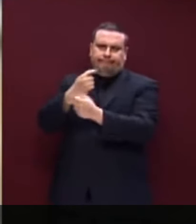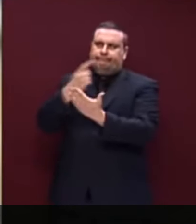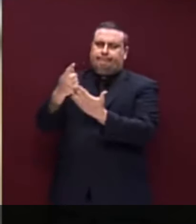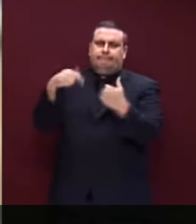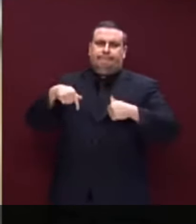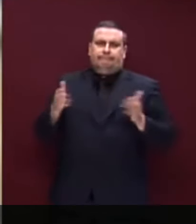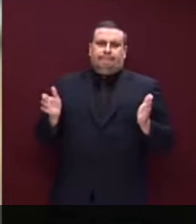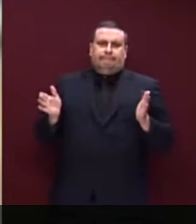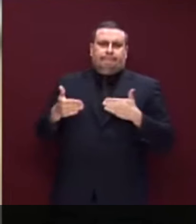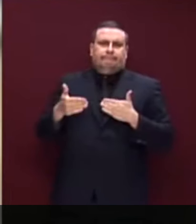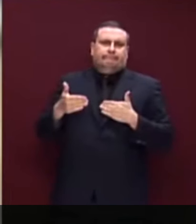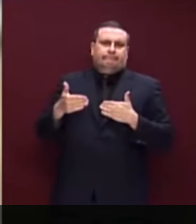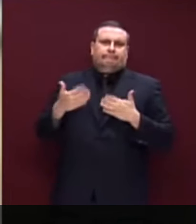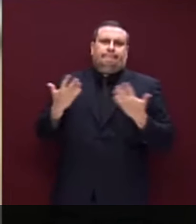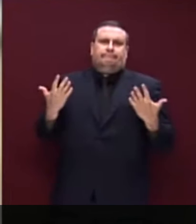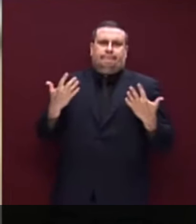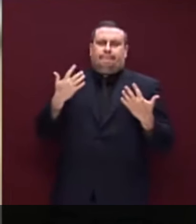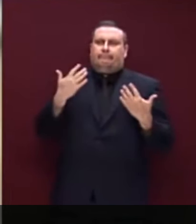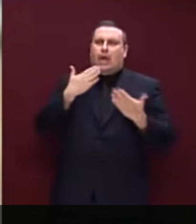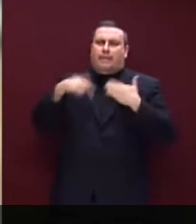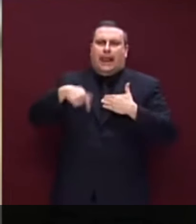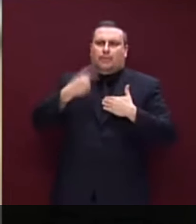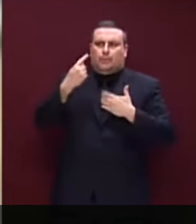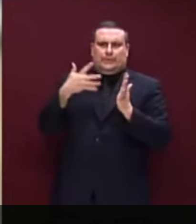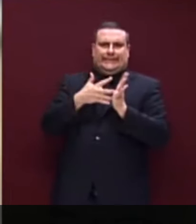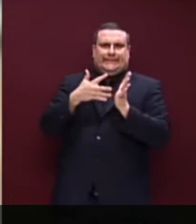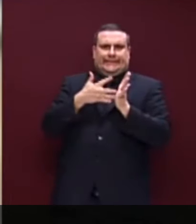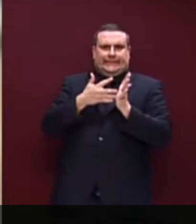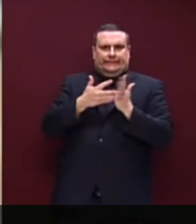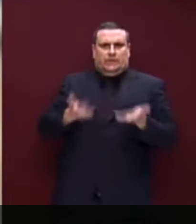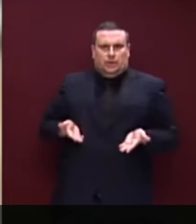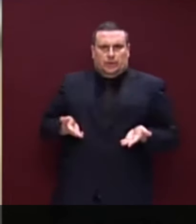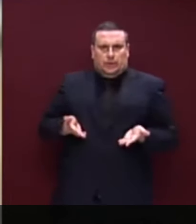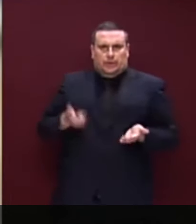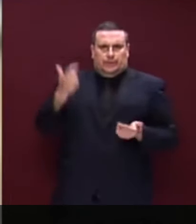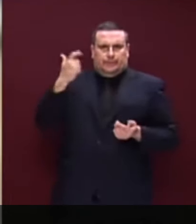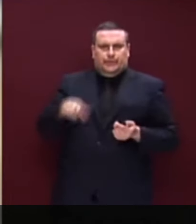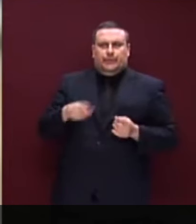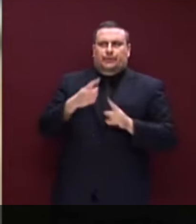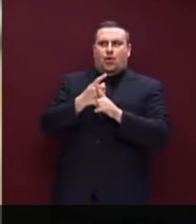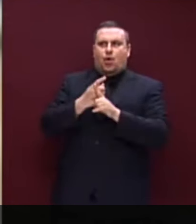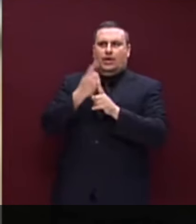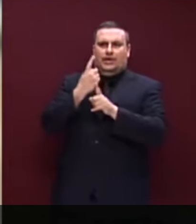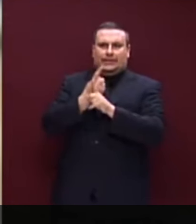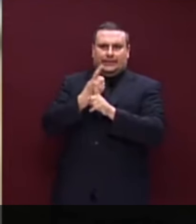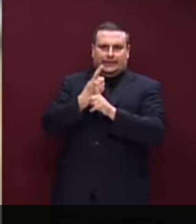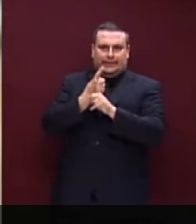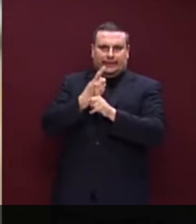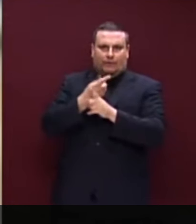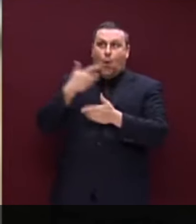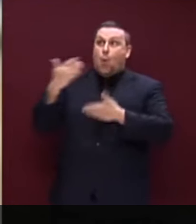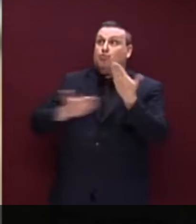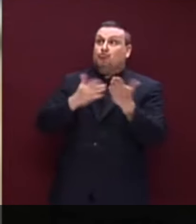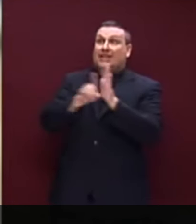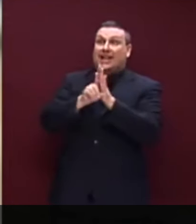Parlamento e rappresentando il fatto che ovviamente una riduzione sarebbe giusta e gradita, perché appunto essendo